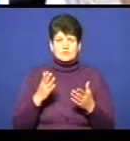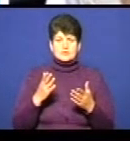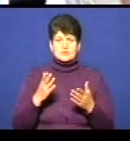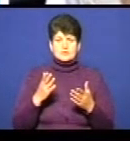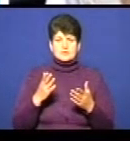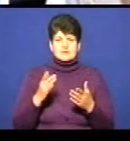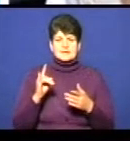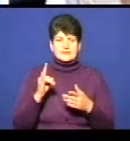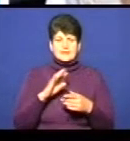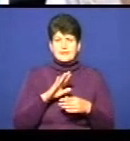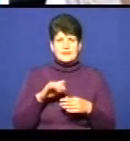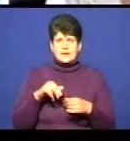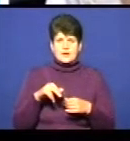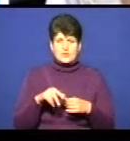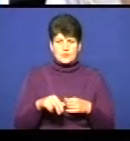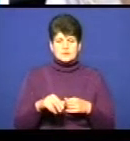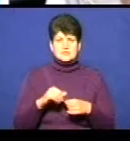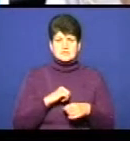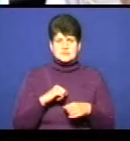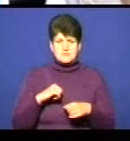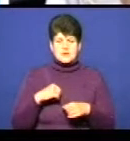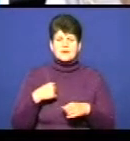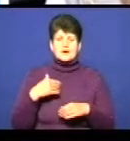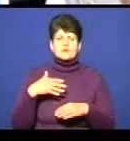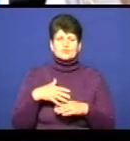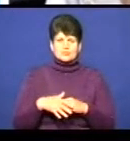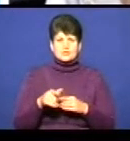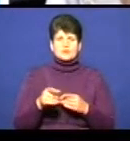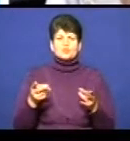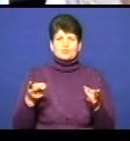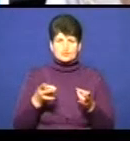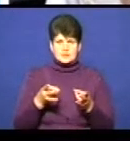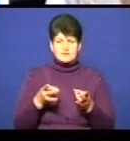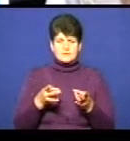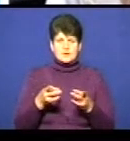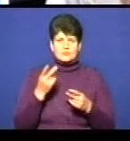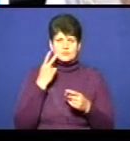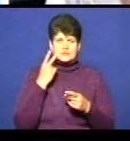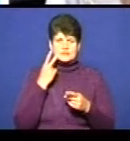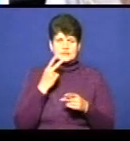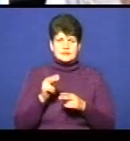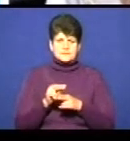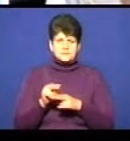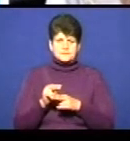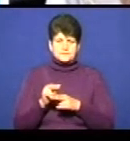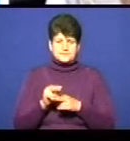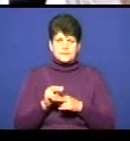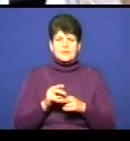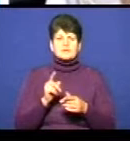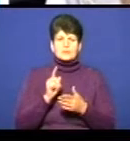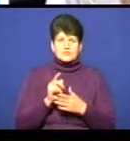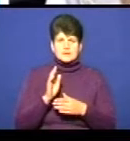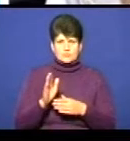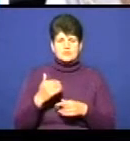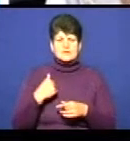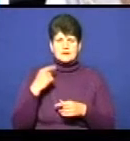дитина не ходить самостійно, я розумію їхню потребу в періодичній реабілітації, тобто вона мусить бути. Я